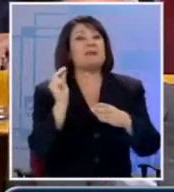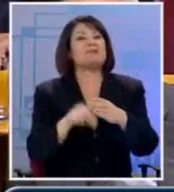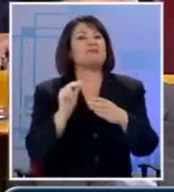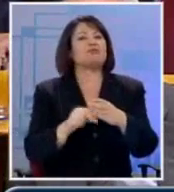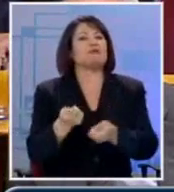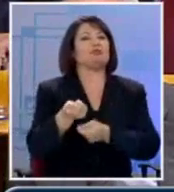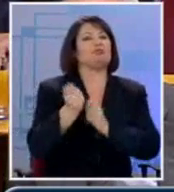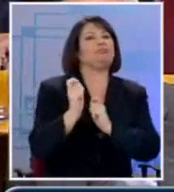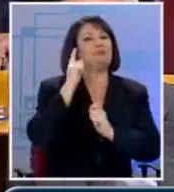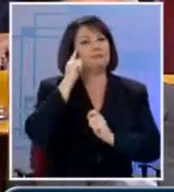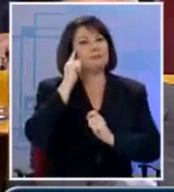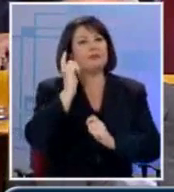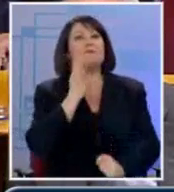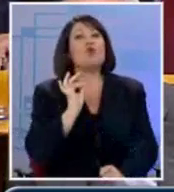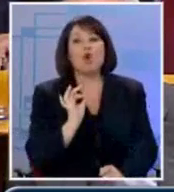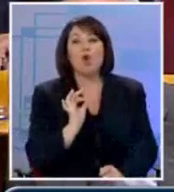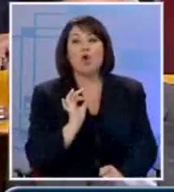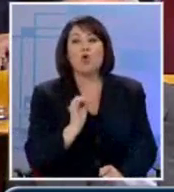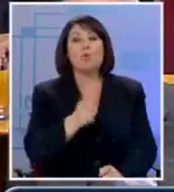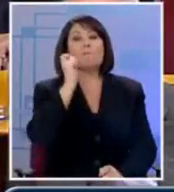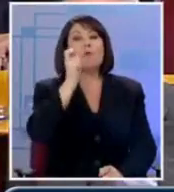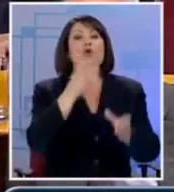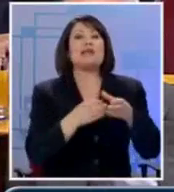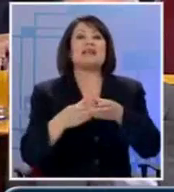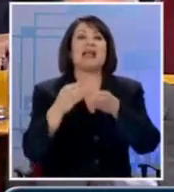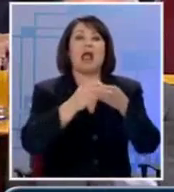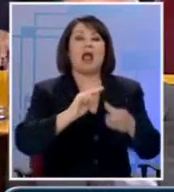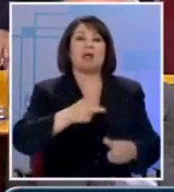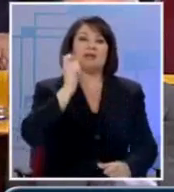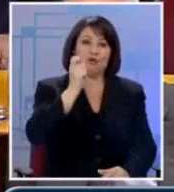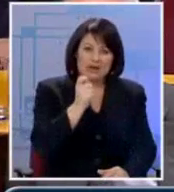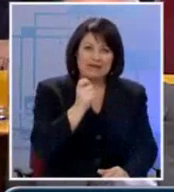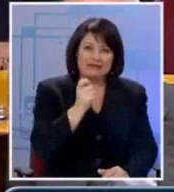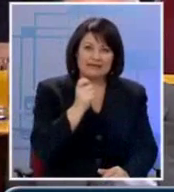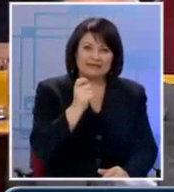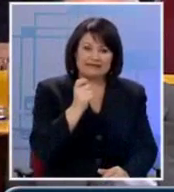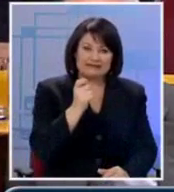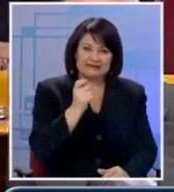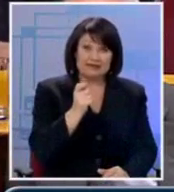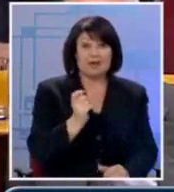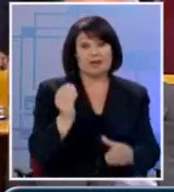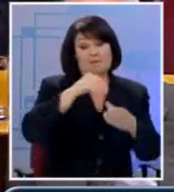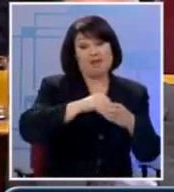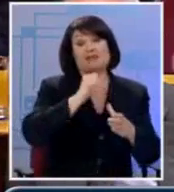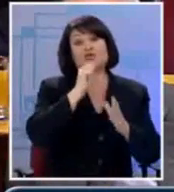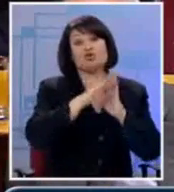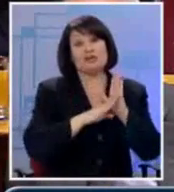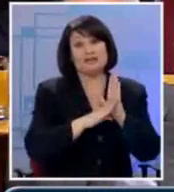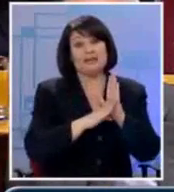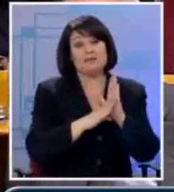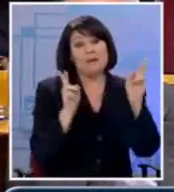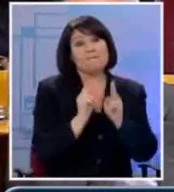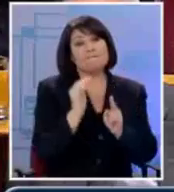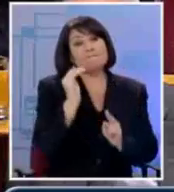Γιατί οι ψήφοι των κομμάτων της αντιπολίτευσης του συνταγματικού τόξου είναι πολύ